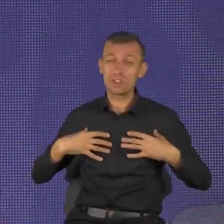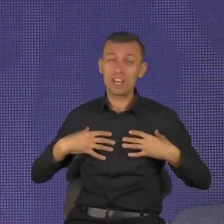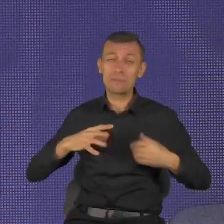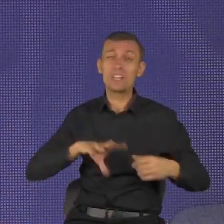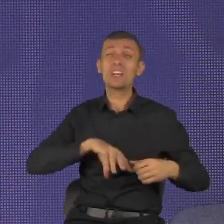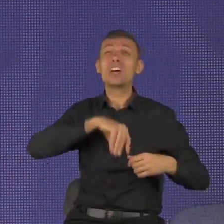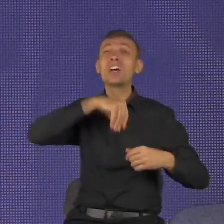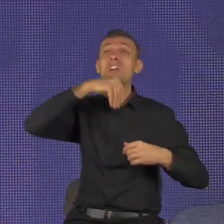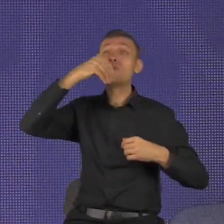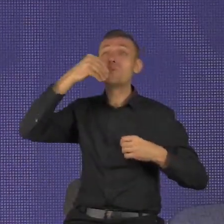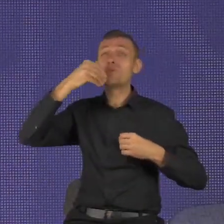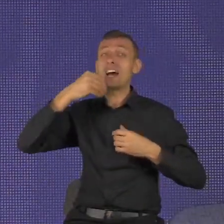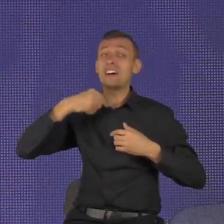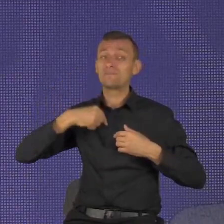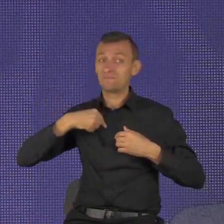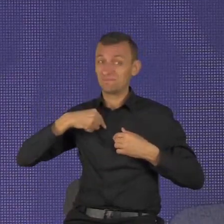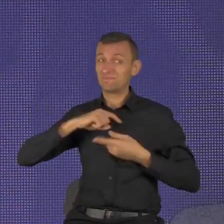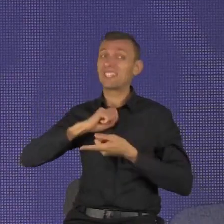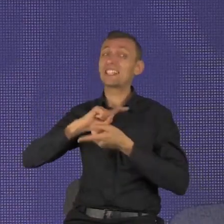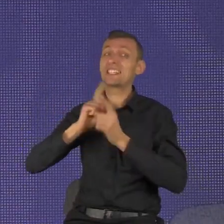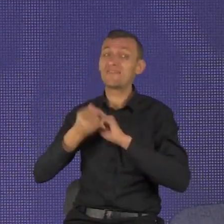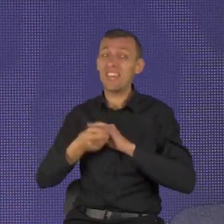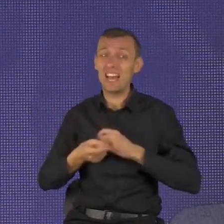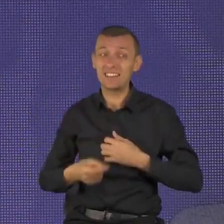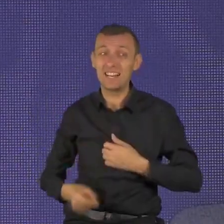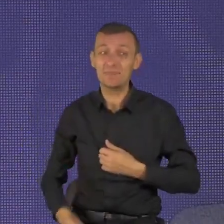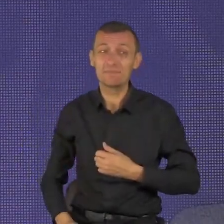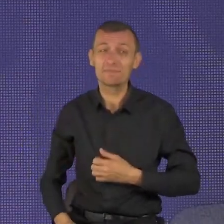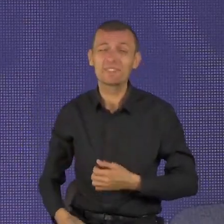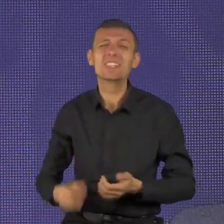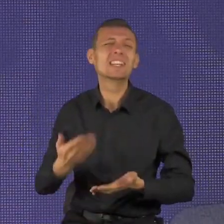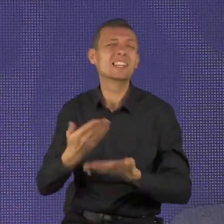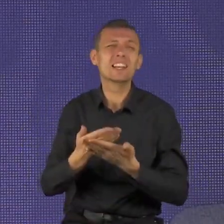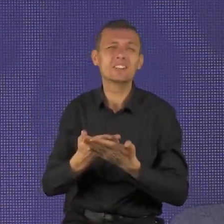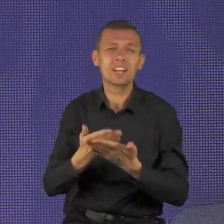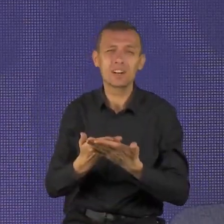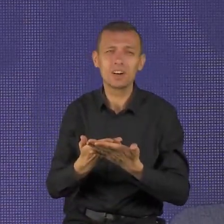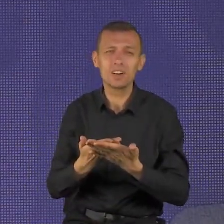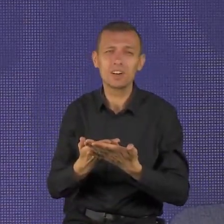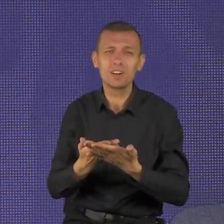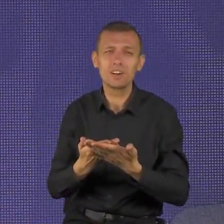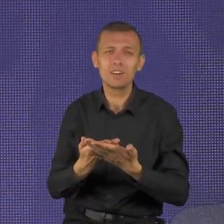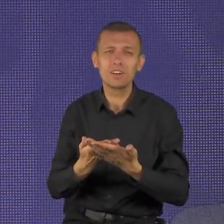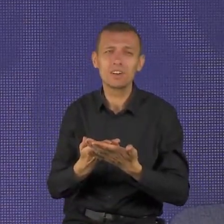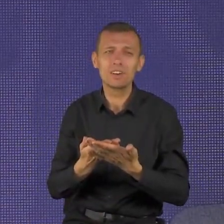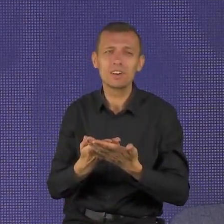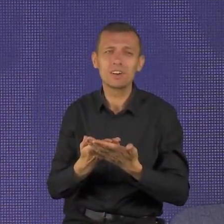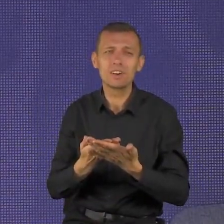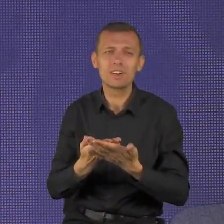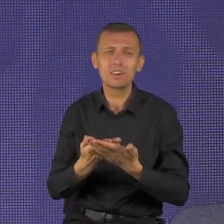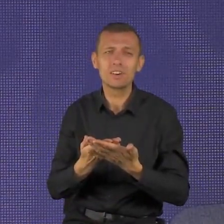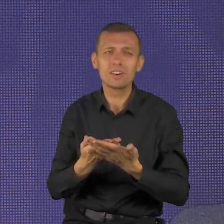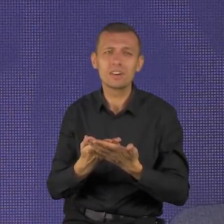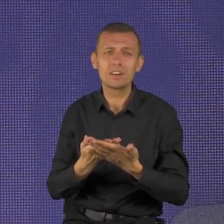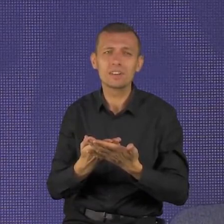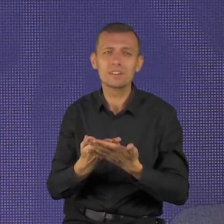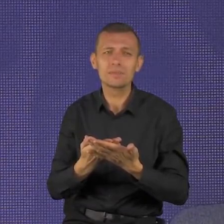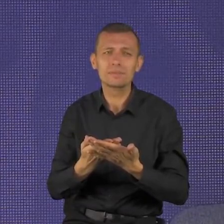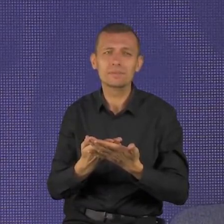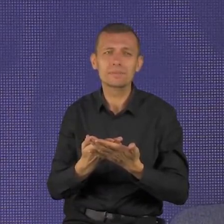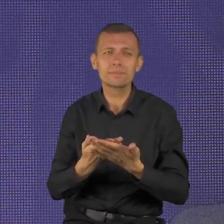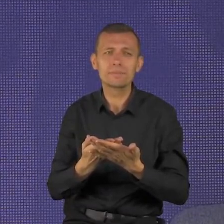prędkością, ma miejsce czwarta rzecz. I posłuchajcie ją uważnie. Tą czwartą rzeczą jest utrata